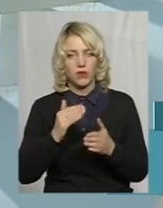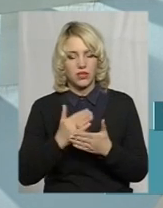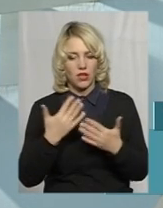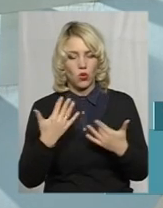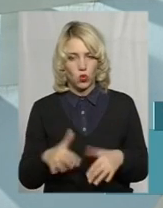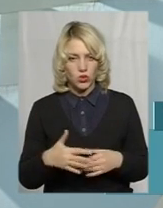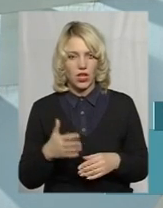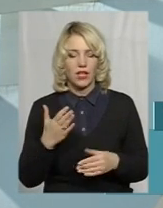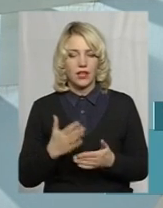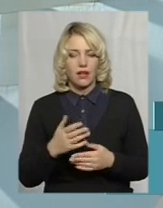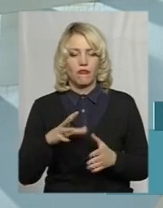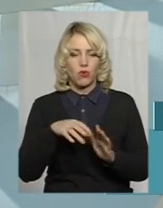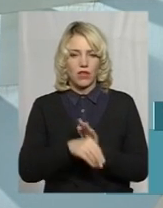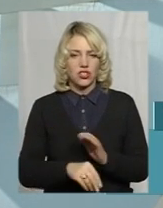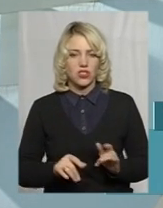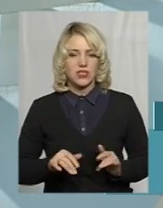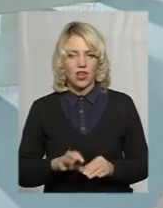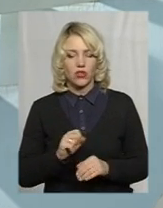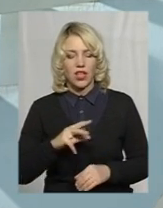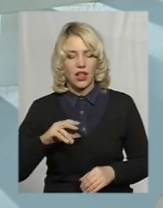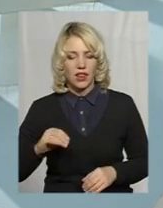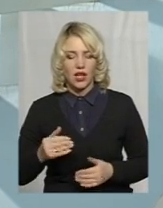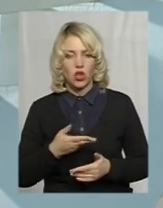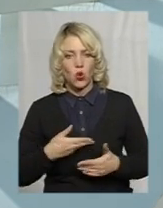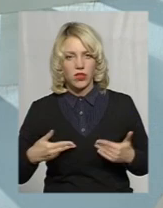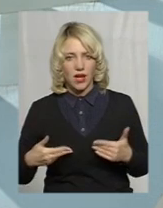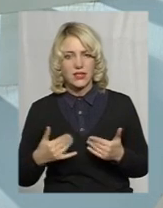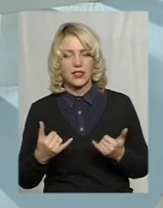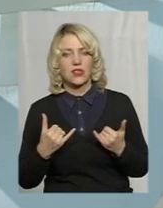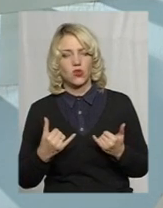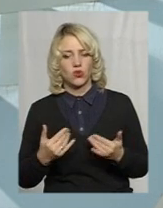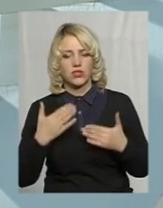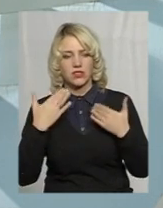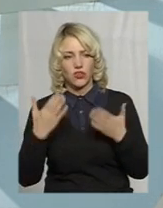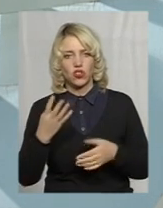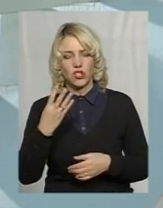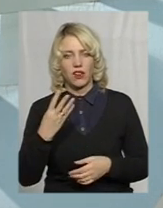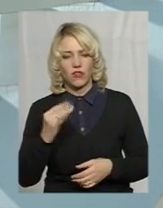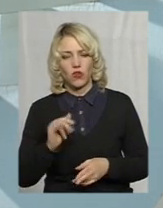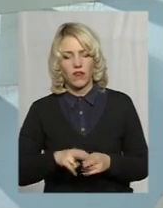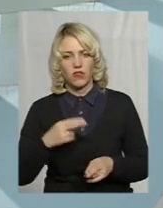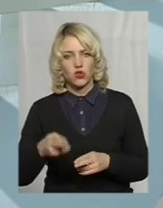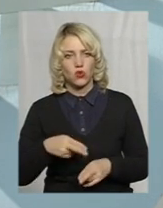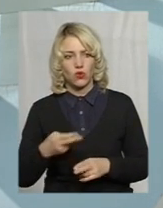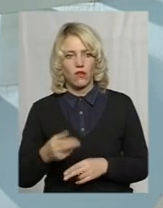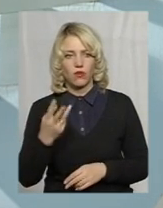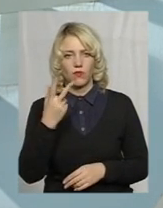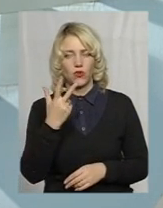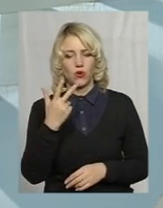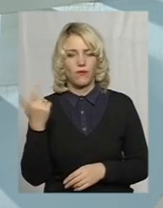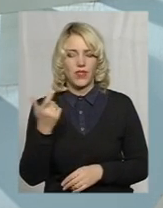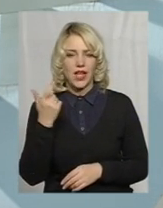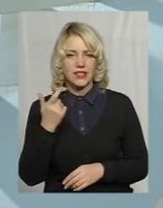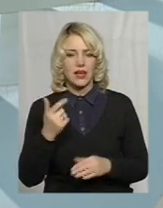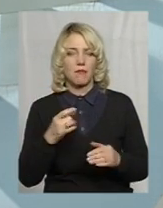вже впроваджені заходи, але до нас на сьогодні звернулося четверо і відшкодовано трьом власникам